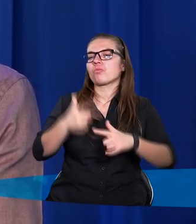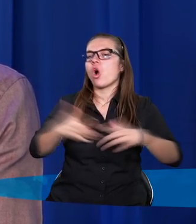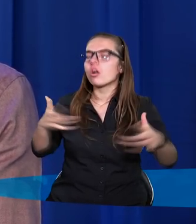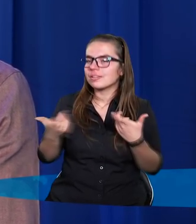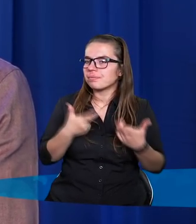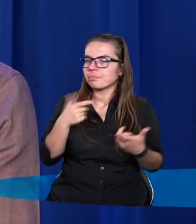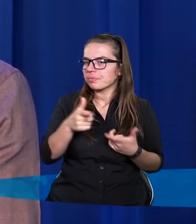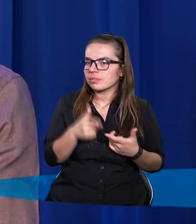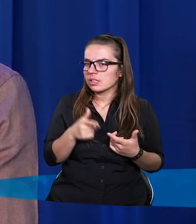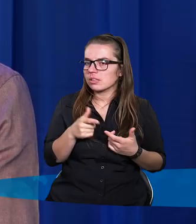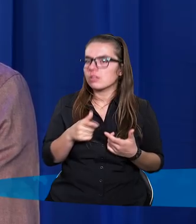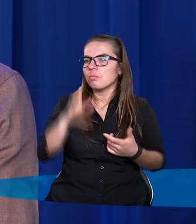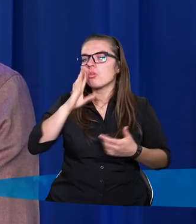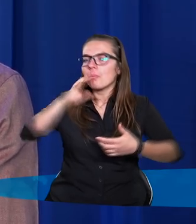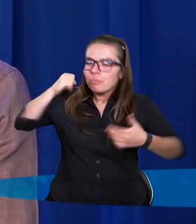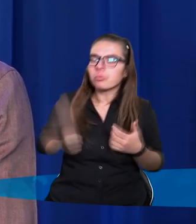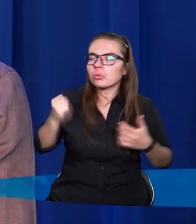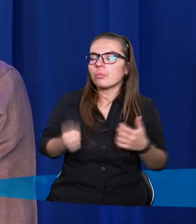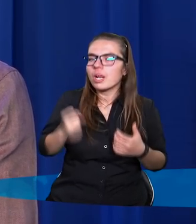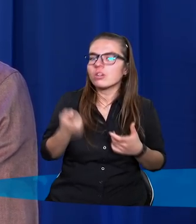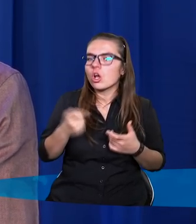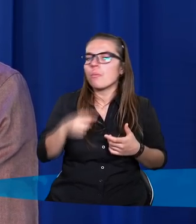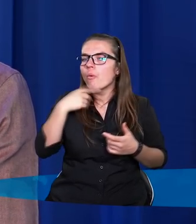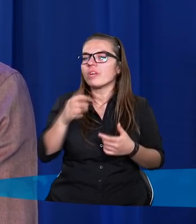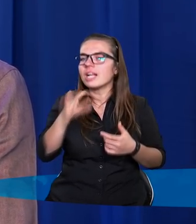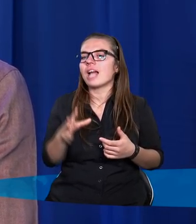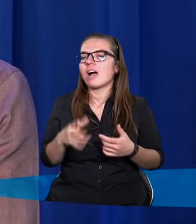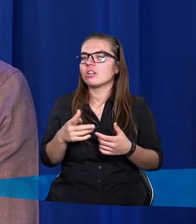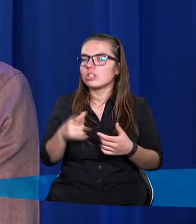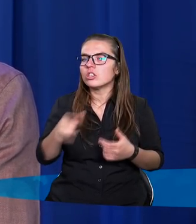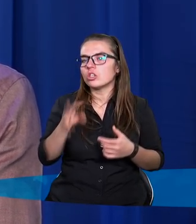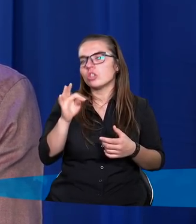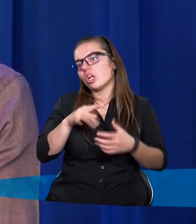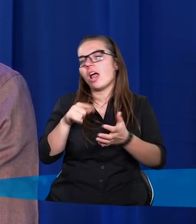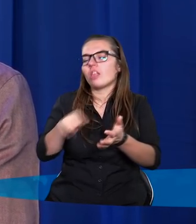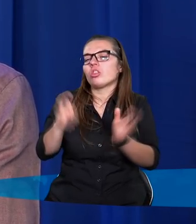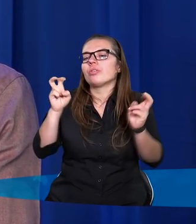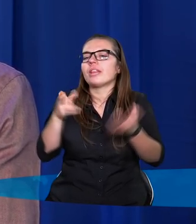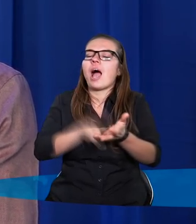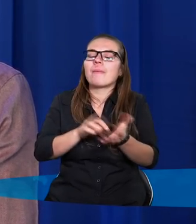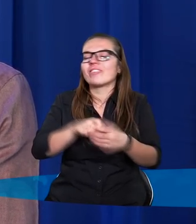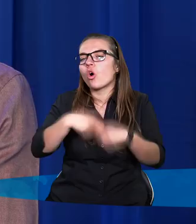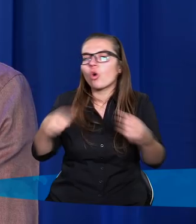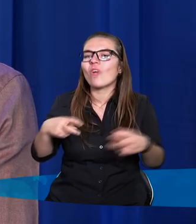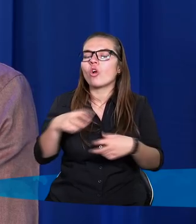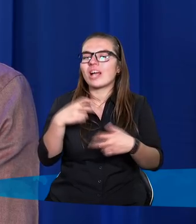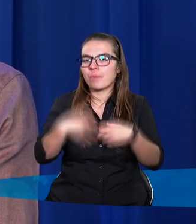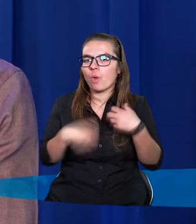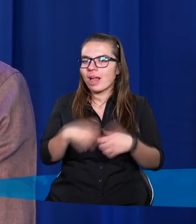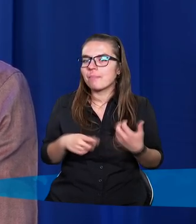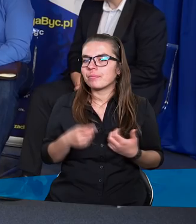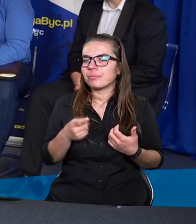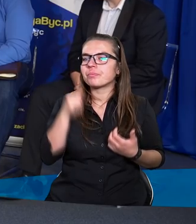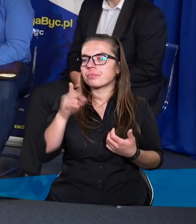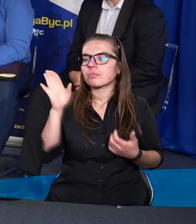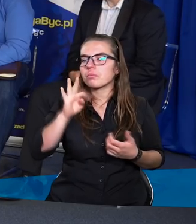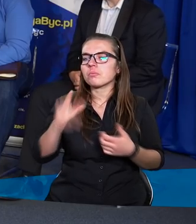Jakbyś tak przytupał trochę i pozadeptywał trochę złych ludzi, to na pewno rozwiąże to problem zła na świecie. No i